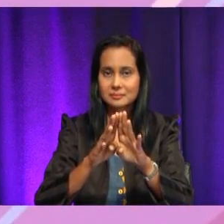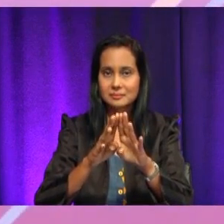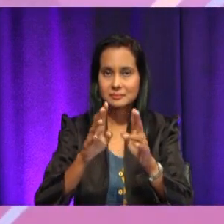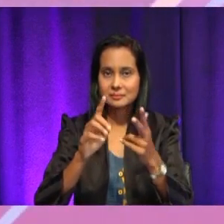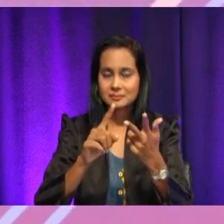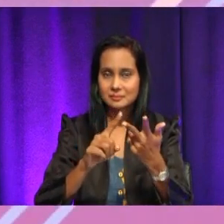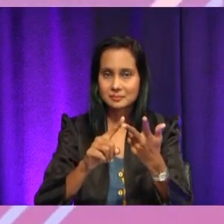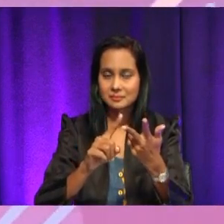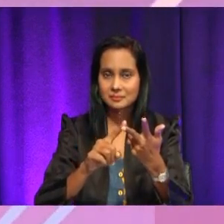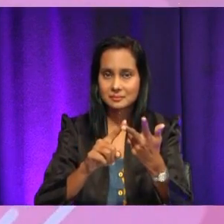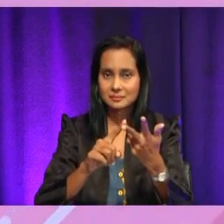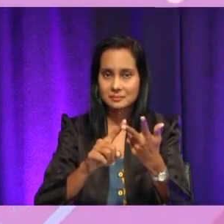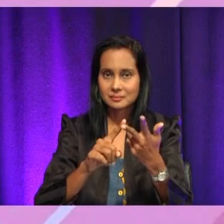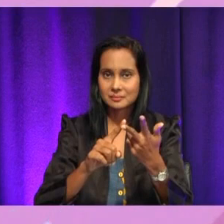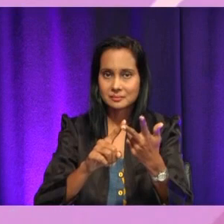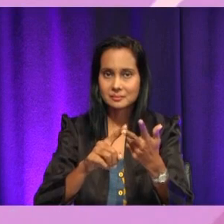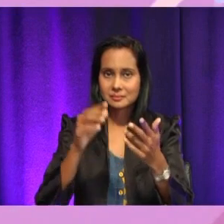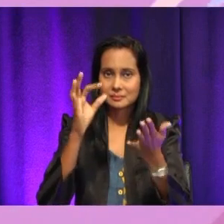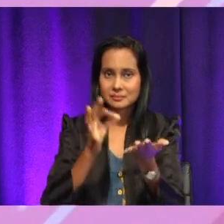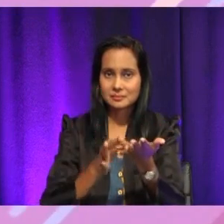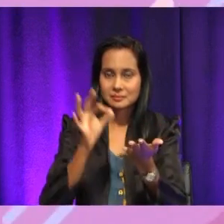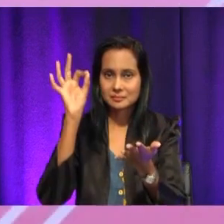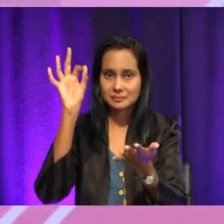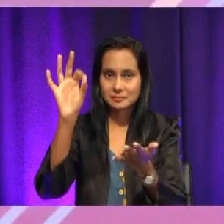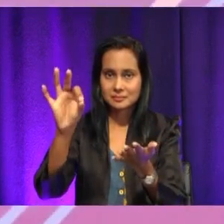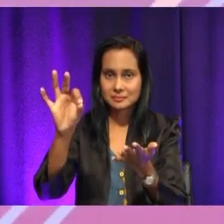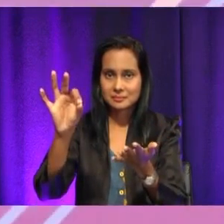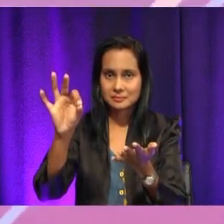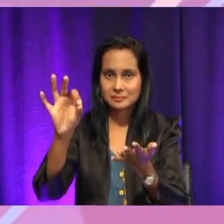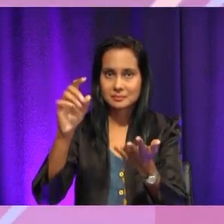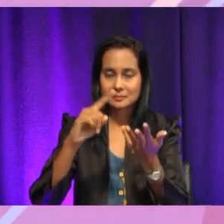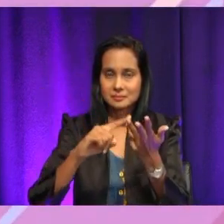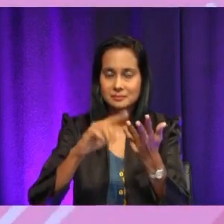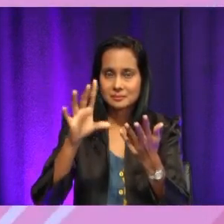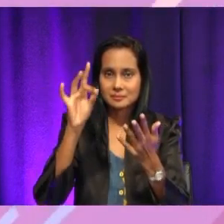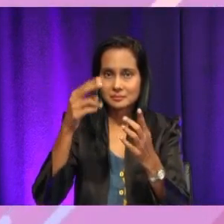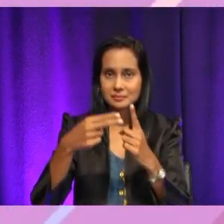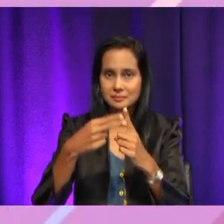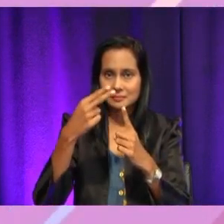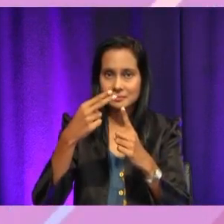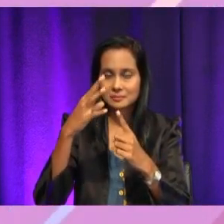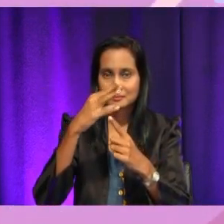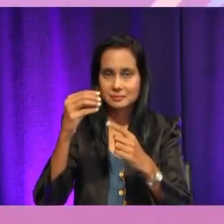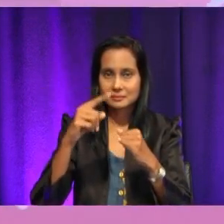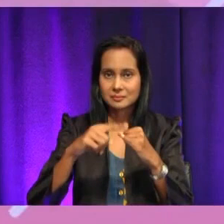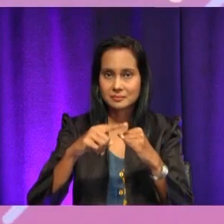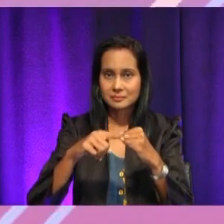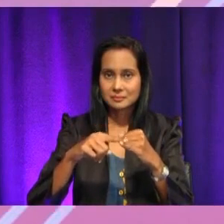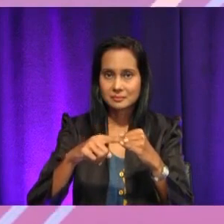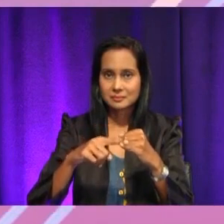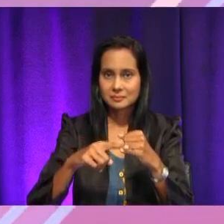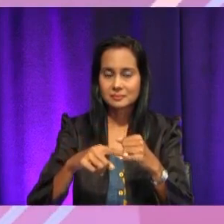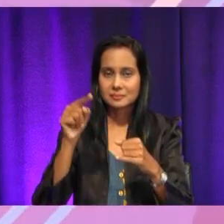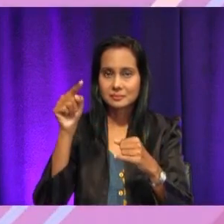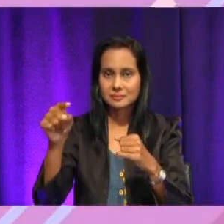Selepas itu, sila masukkan token. Pilih suhu dan akhir sekali, sila tekan butang mula.